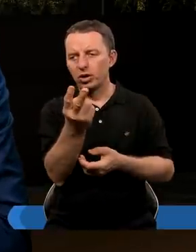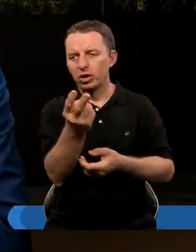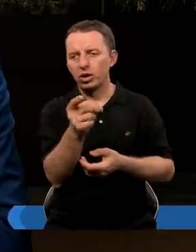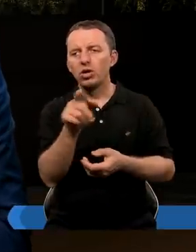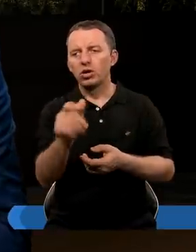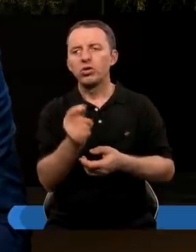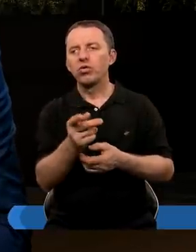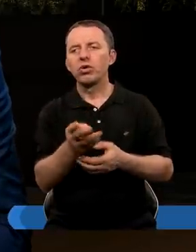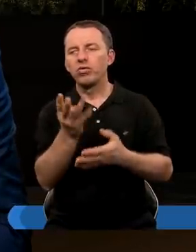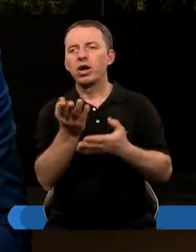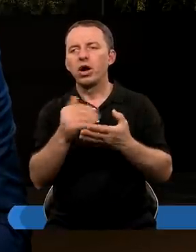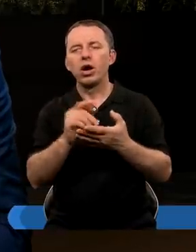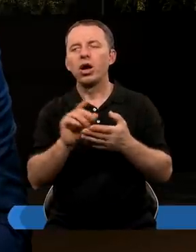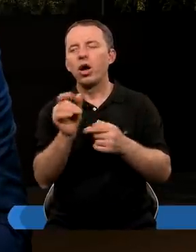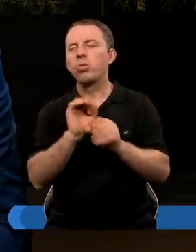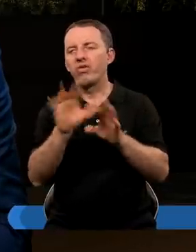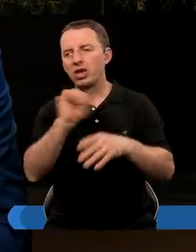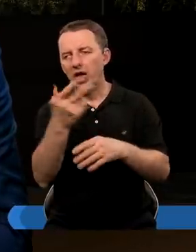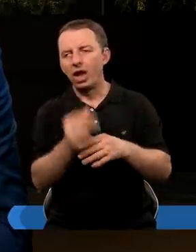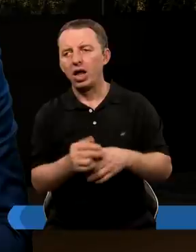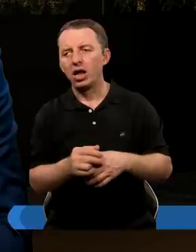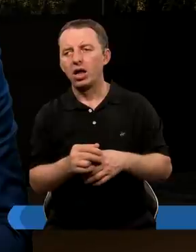ten tekst, który musimy czytać z 13 rozdziału Obejawienie Jana,